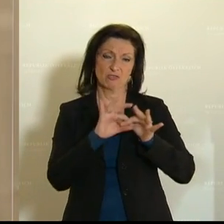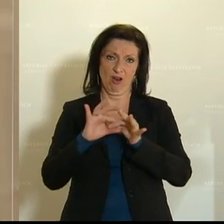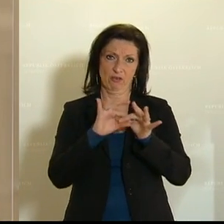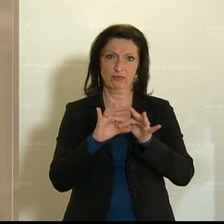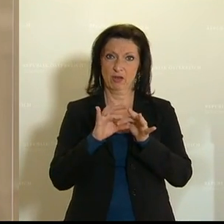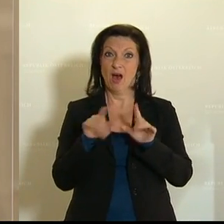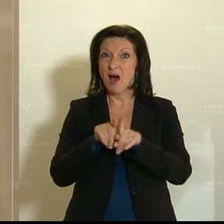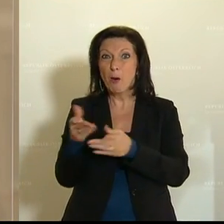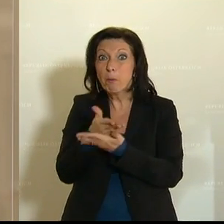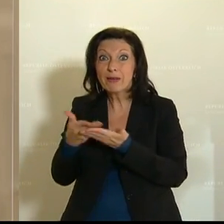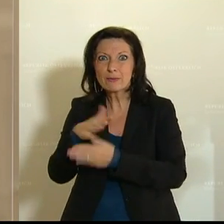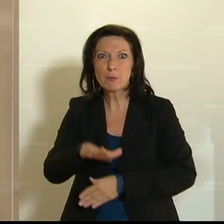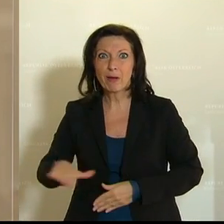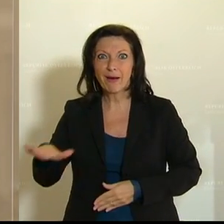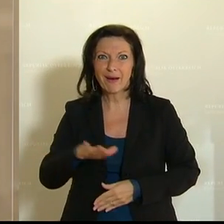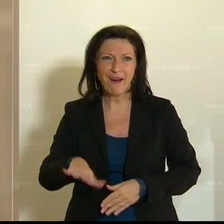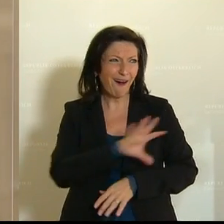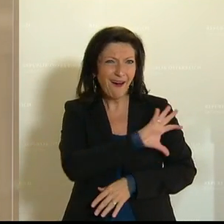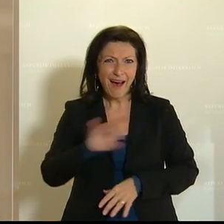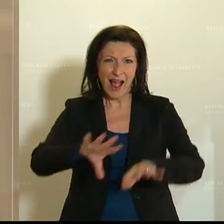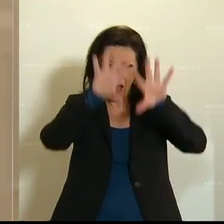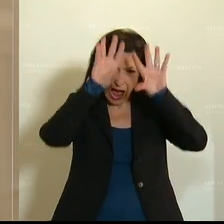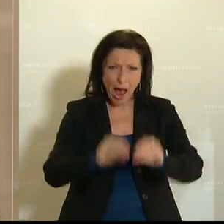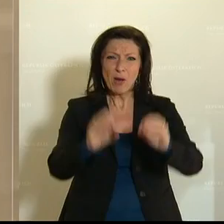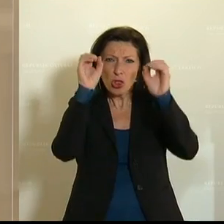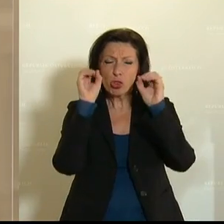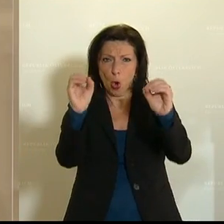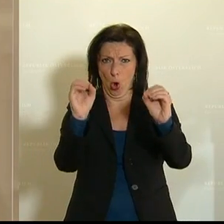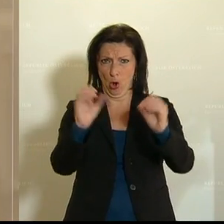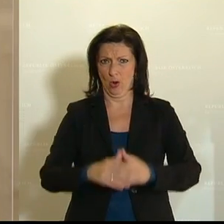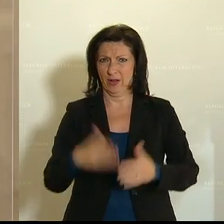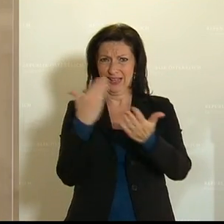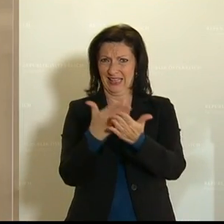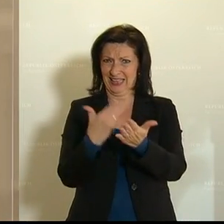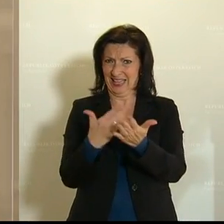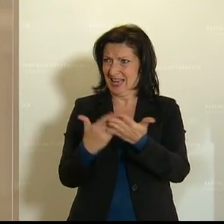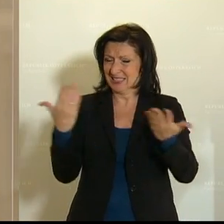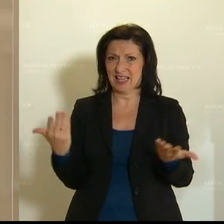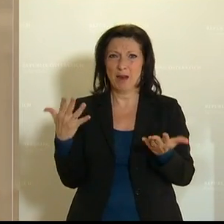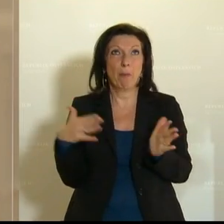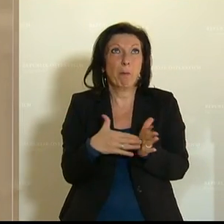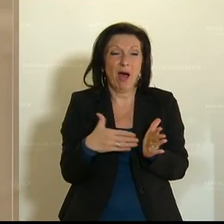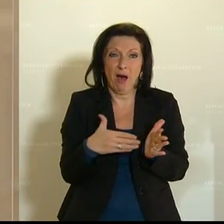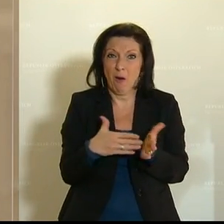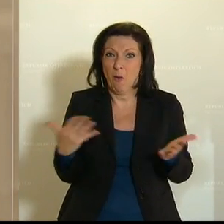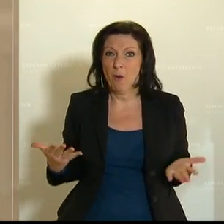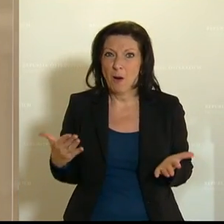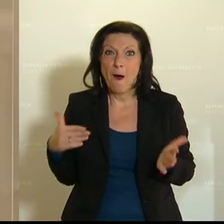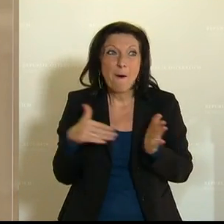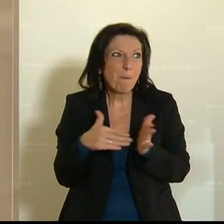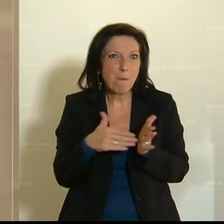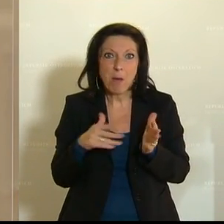und im Bildungsbereich runtergefahren auf einen Nullpunkt. Und deswegen ist diese Handlung, diese Notwendigkeit eines